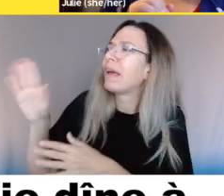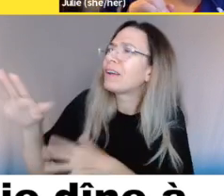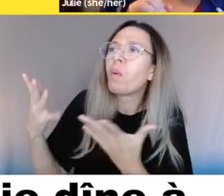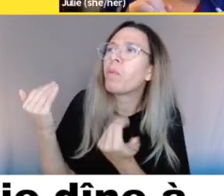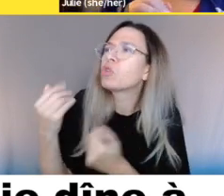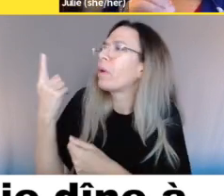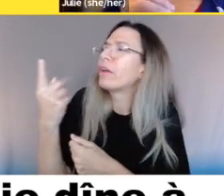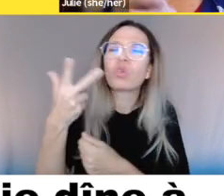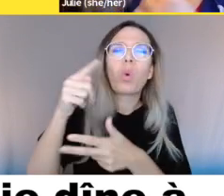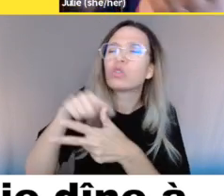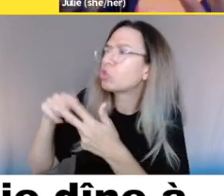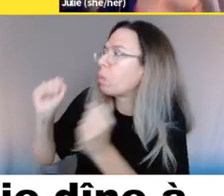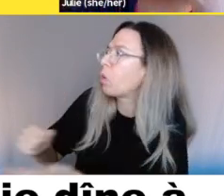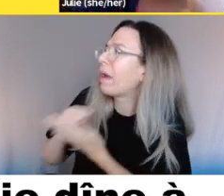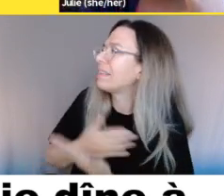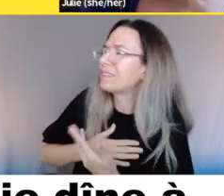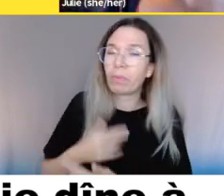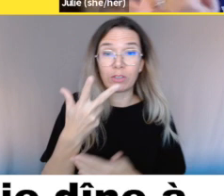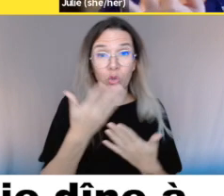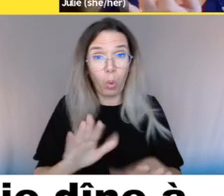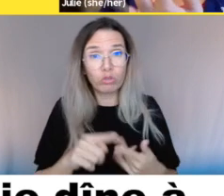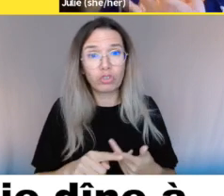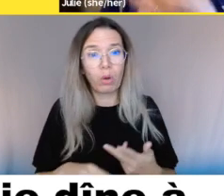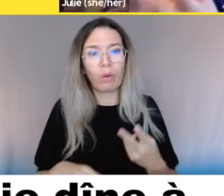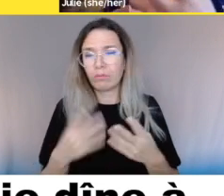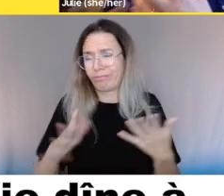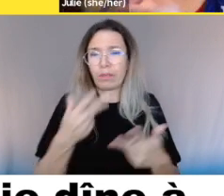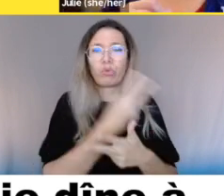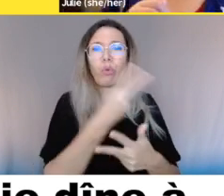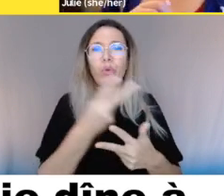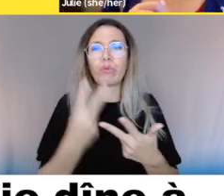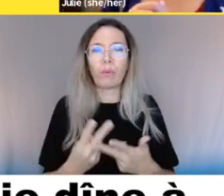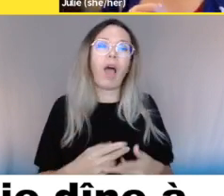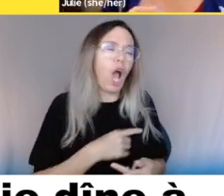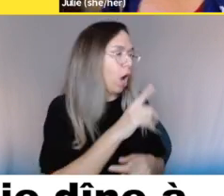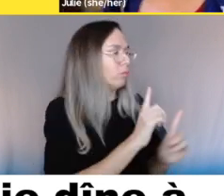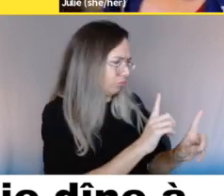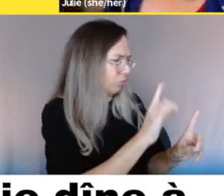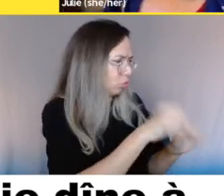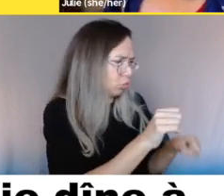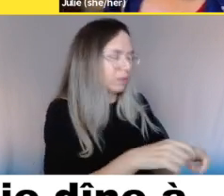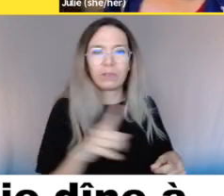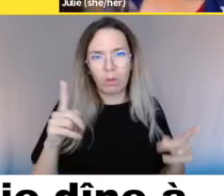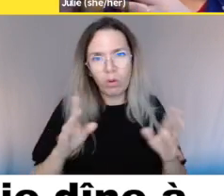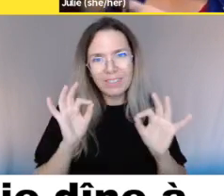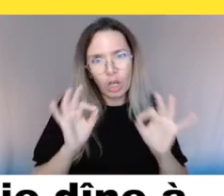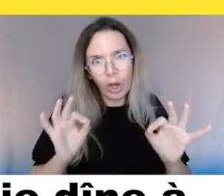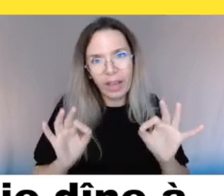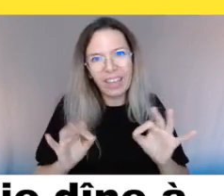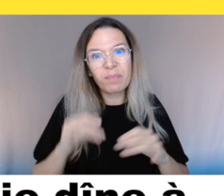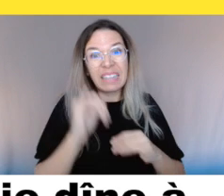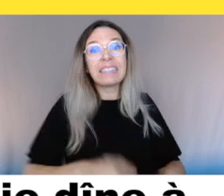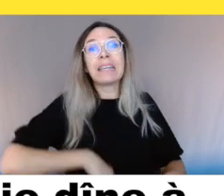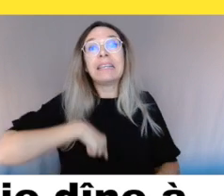parce que ça pourrait déranger le bon fonctionnement de l'entreprise. donc si